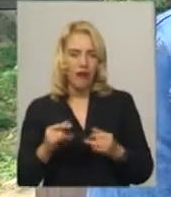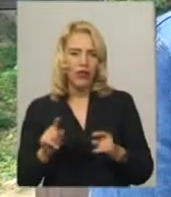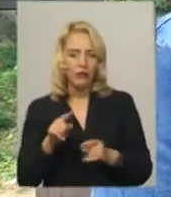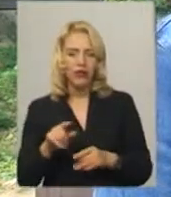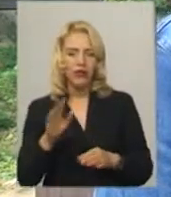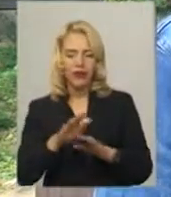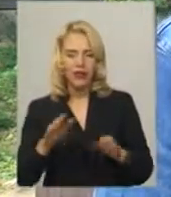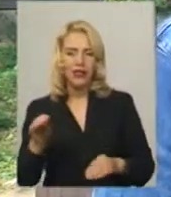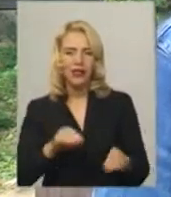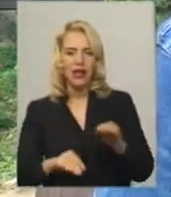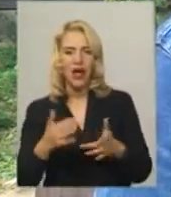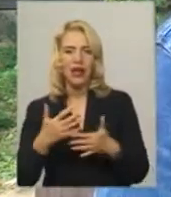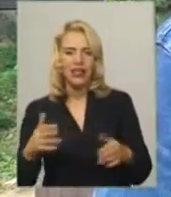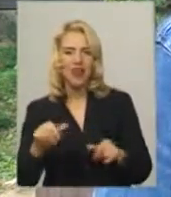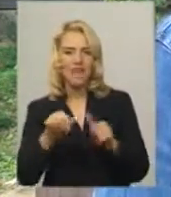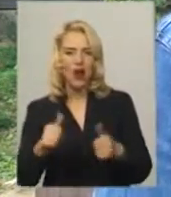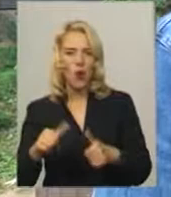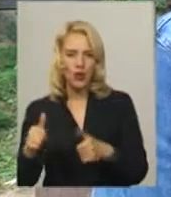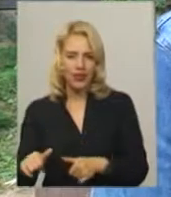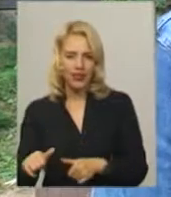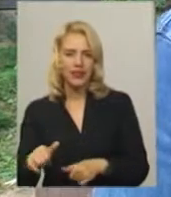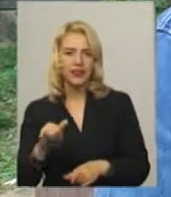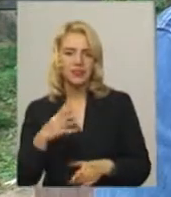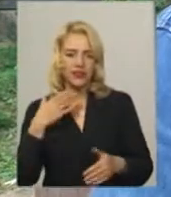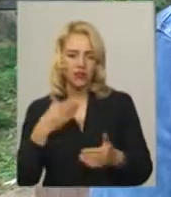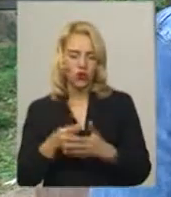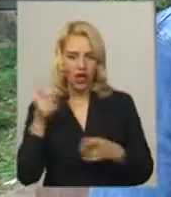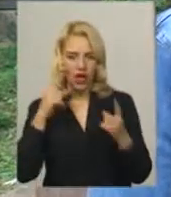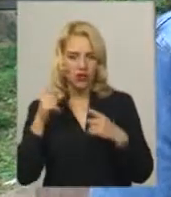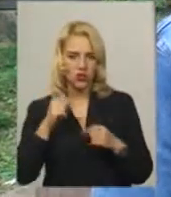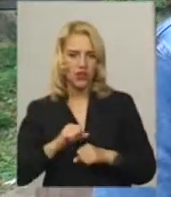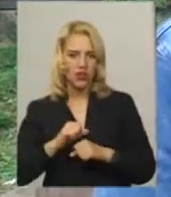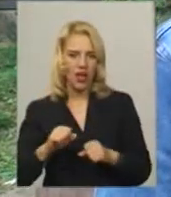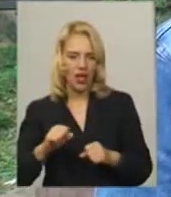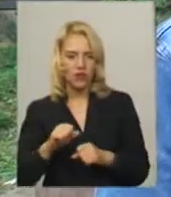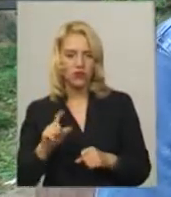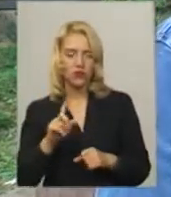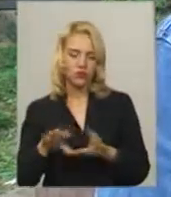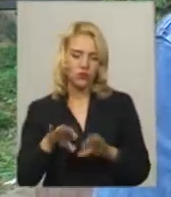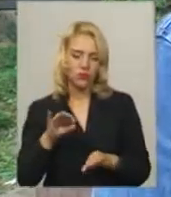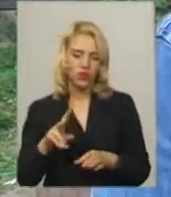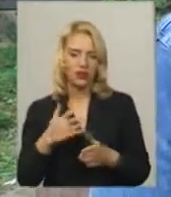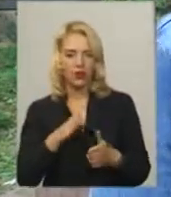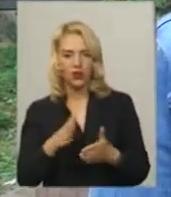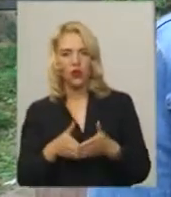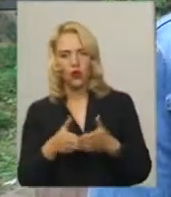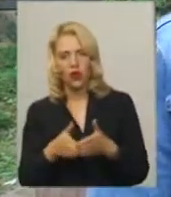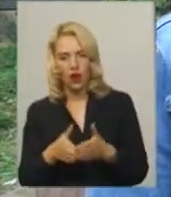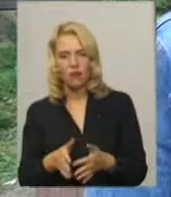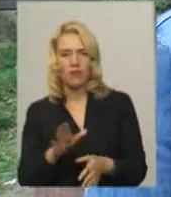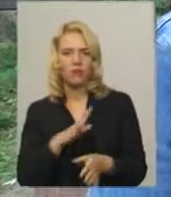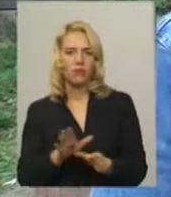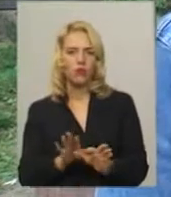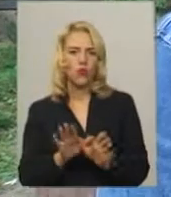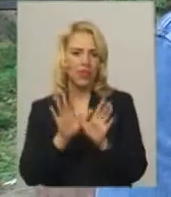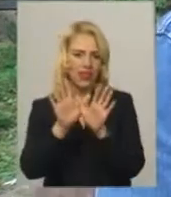складали різні фігурки з своїх казкових героїв. Хто що обирав. Це були і кораблики, і метелики,